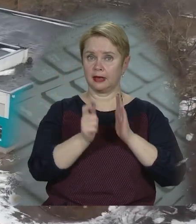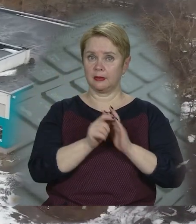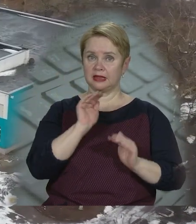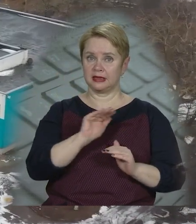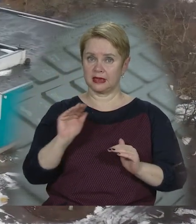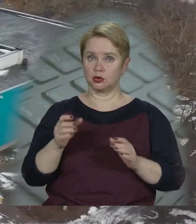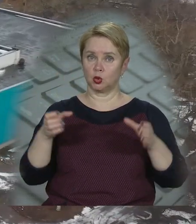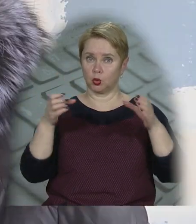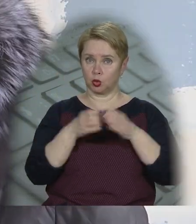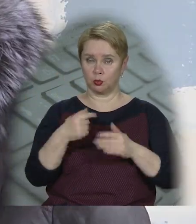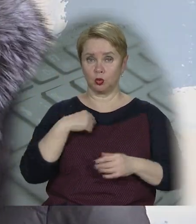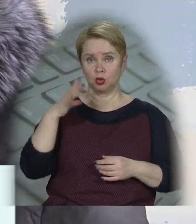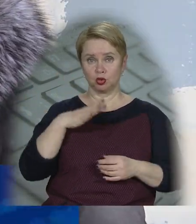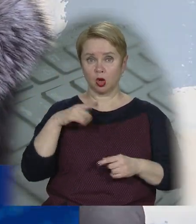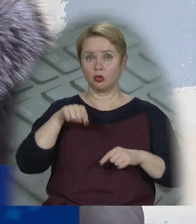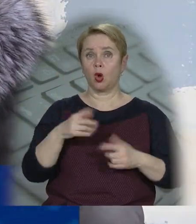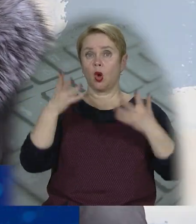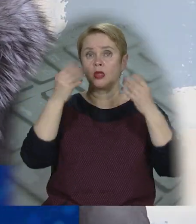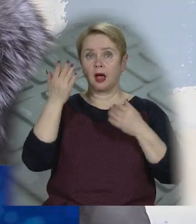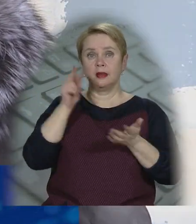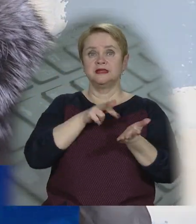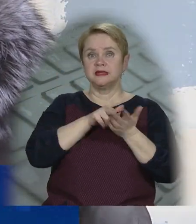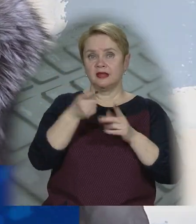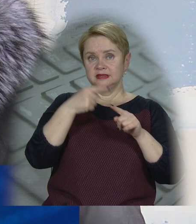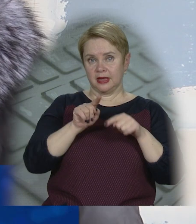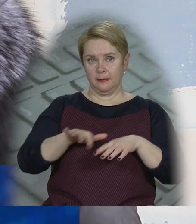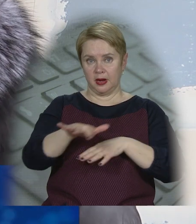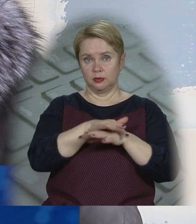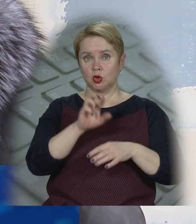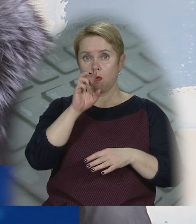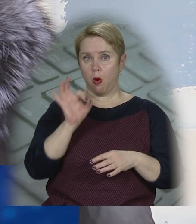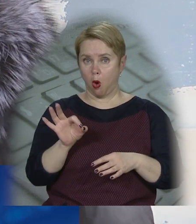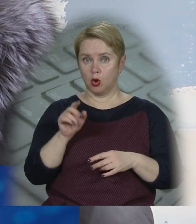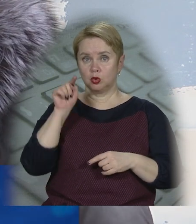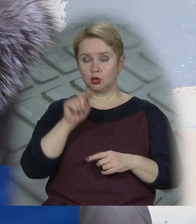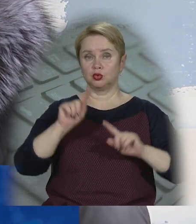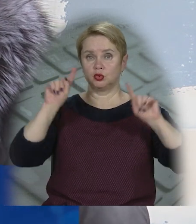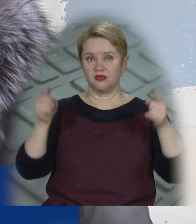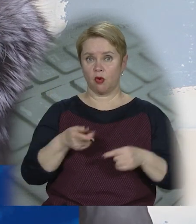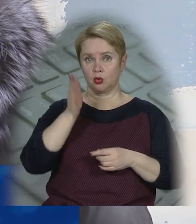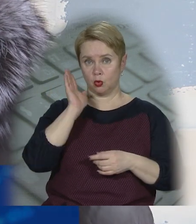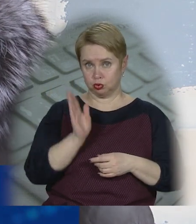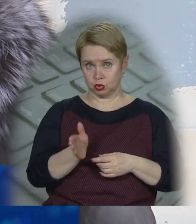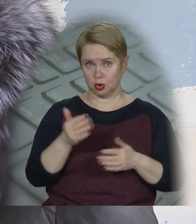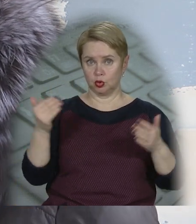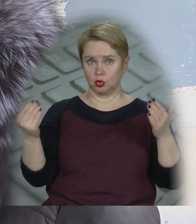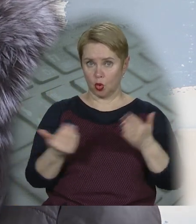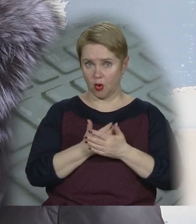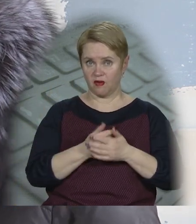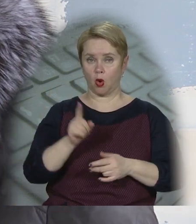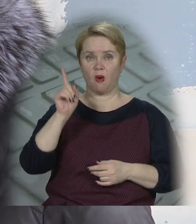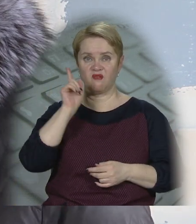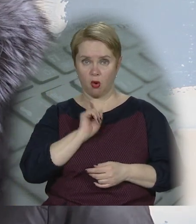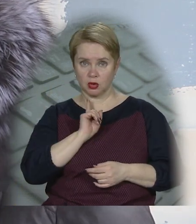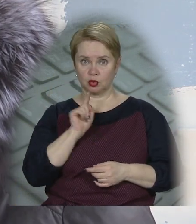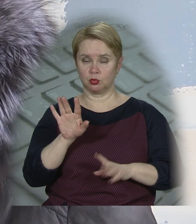кімнати дитячих гуртків. Ми чекаємо того дня, коли ми зайдемо у це приміщення. Бо тут створено буде новий